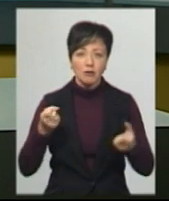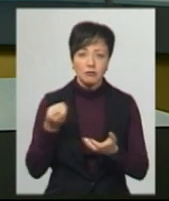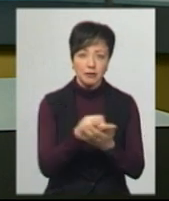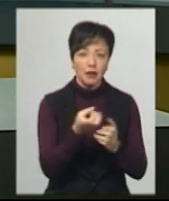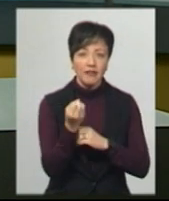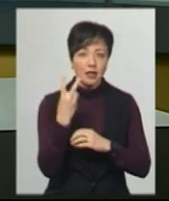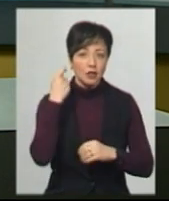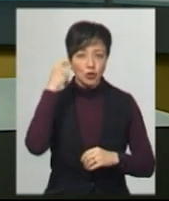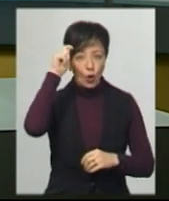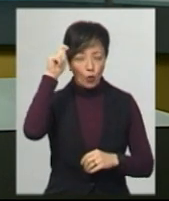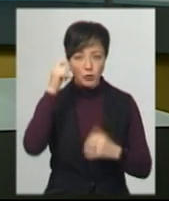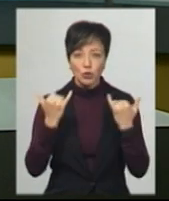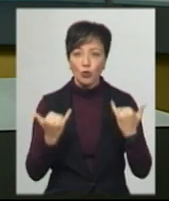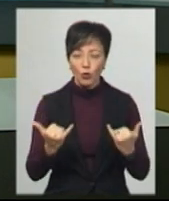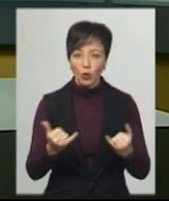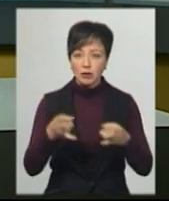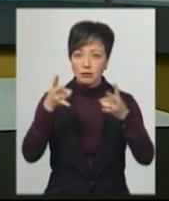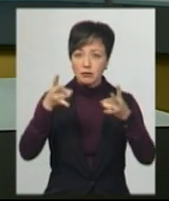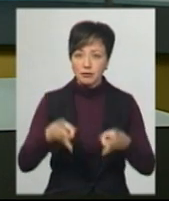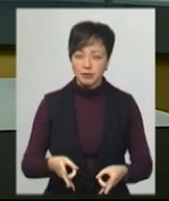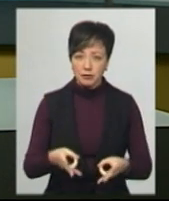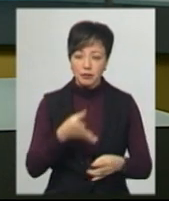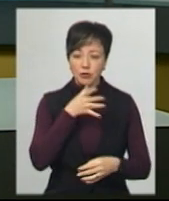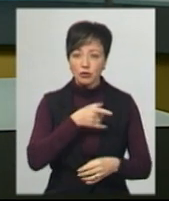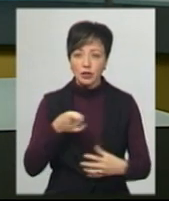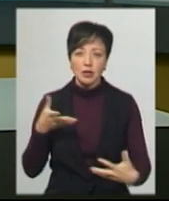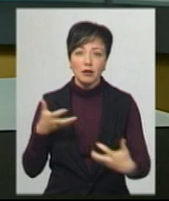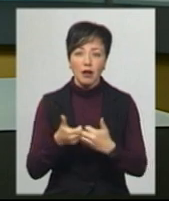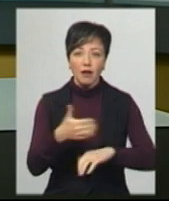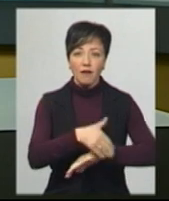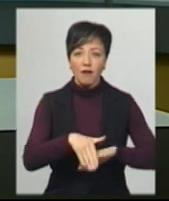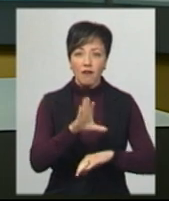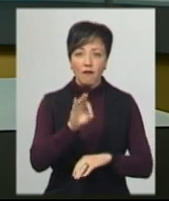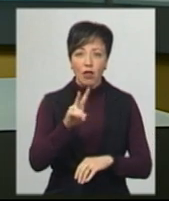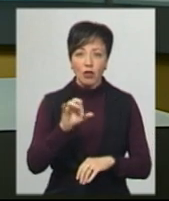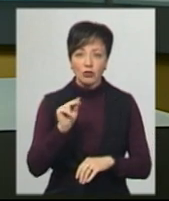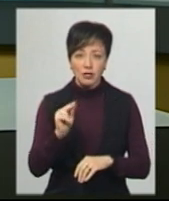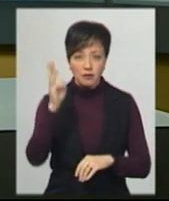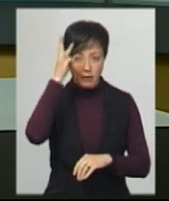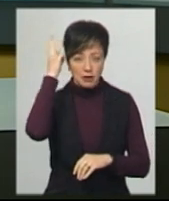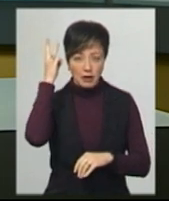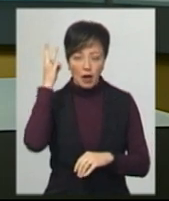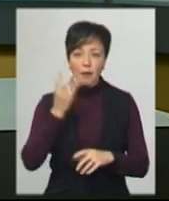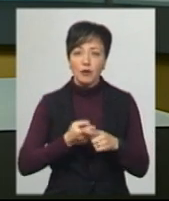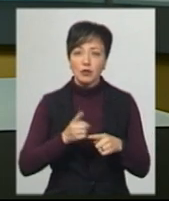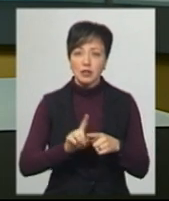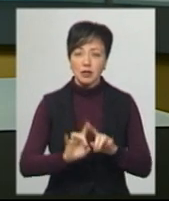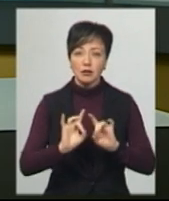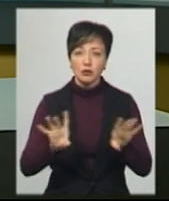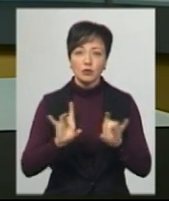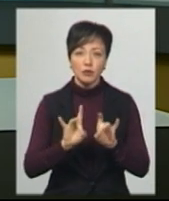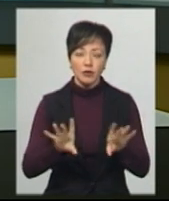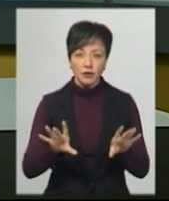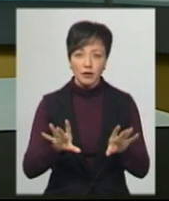-річний хлопець, який сьогодні травмувався під час ДТП на вулиці Волочиській, що в обласному центрі. Про це кореспондентам